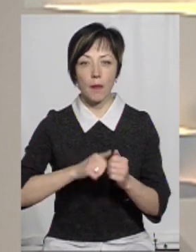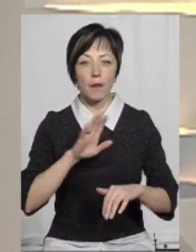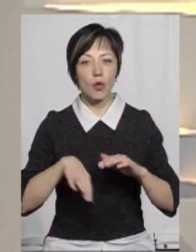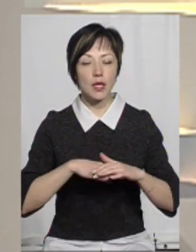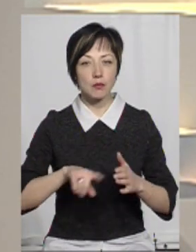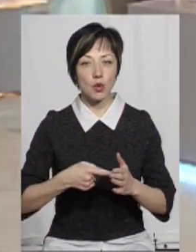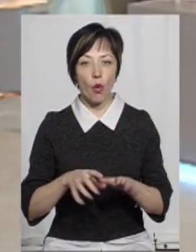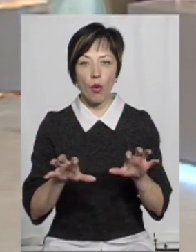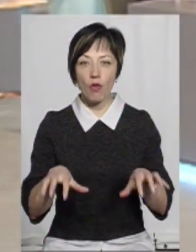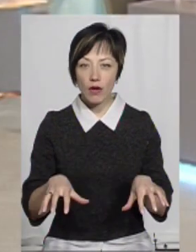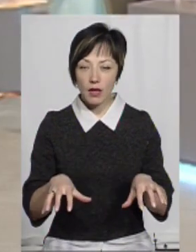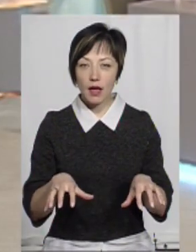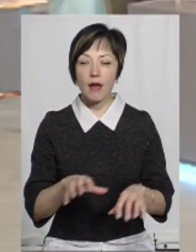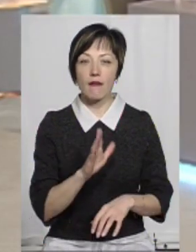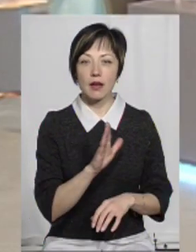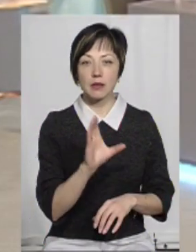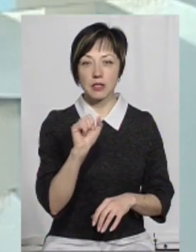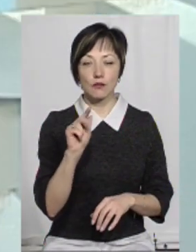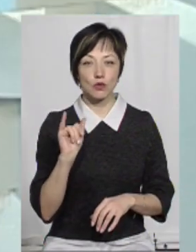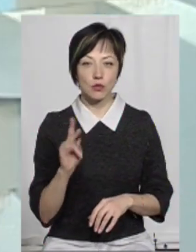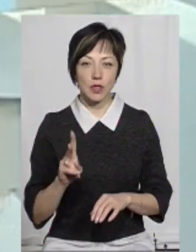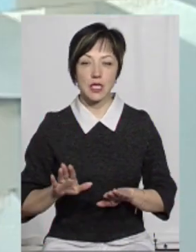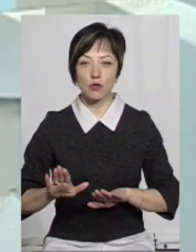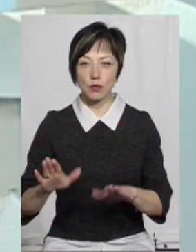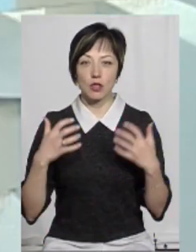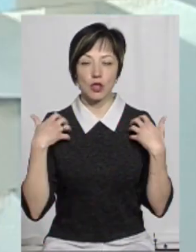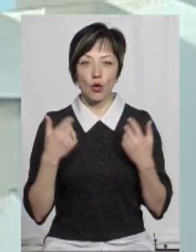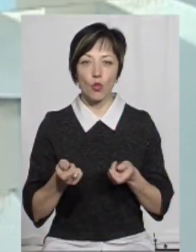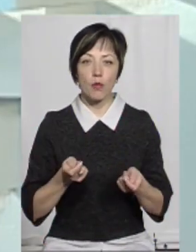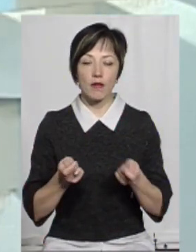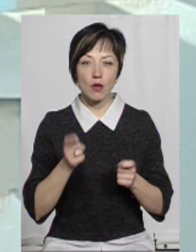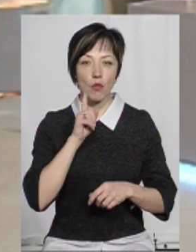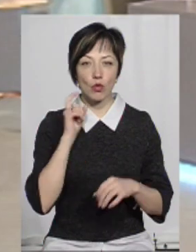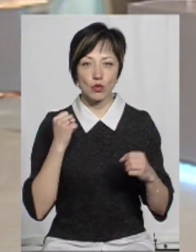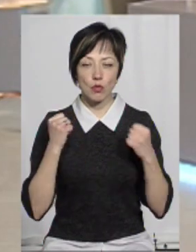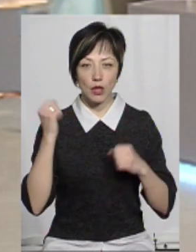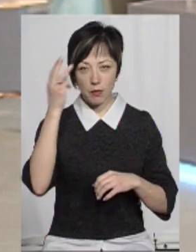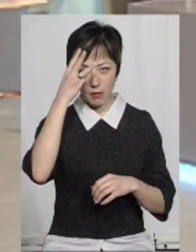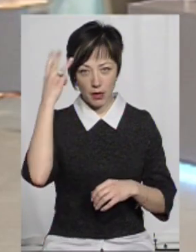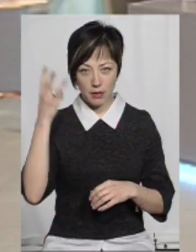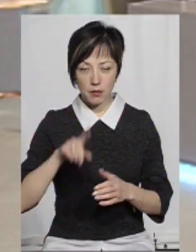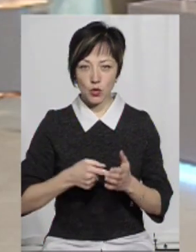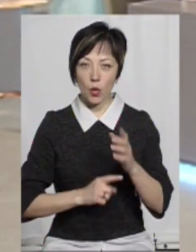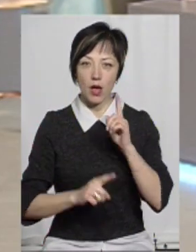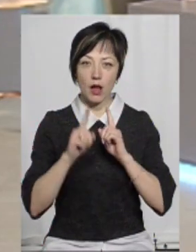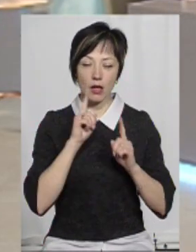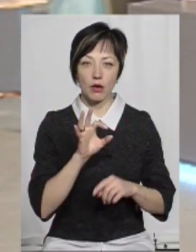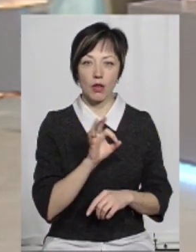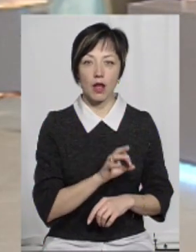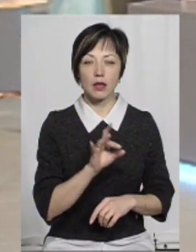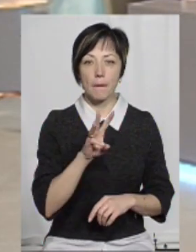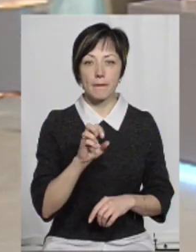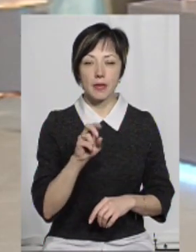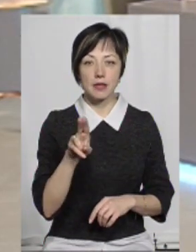Кам'янець-Подільського міського голови Вадимом Савчуком і заступницею начальника управління молоді та спорту Хмельницької міської ради